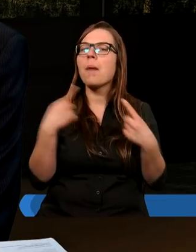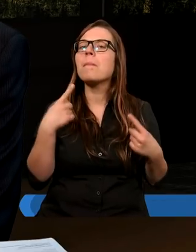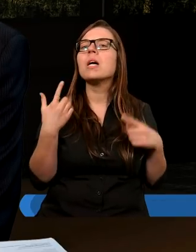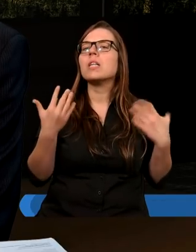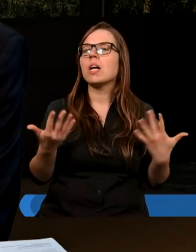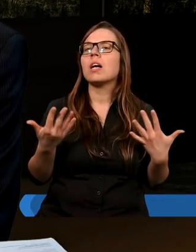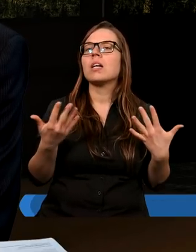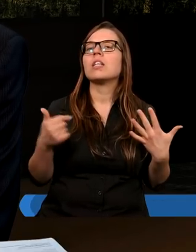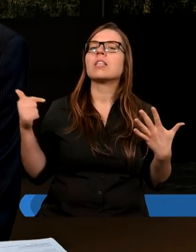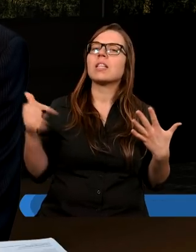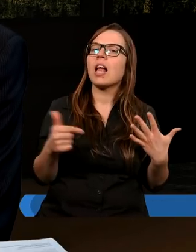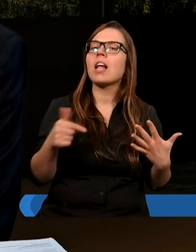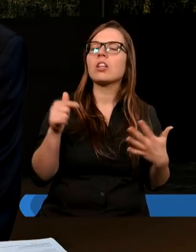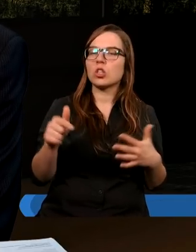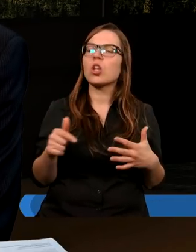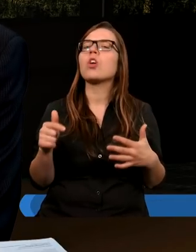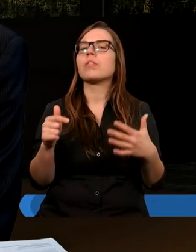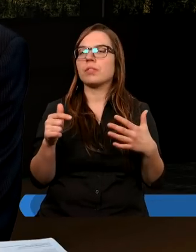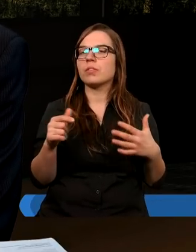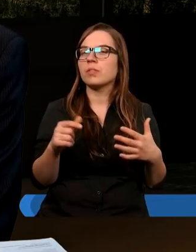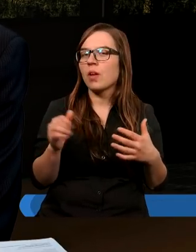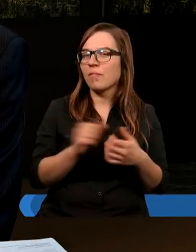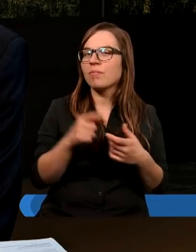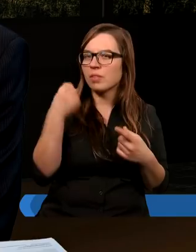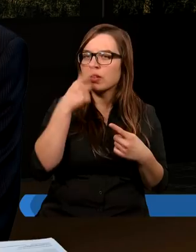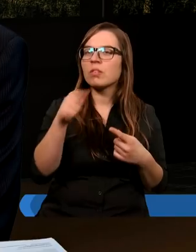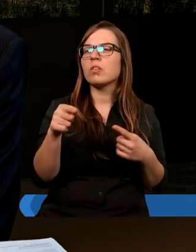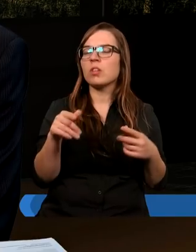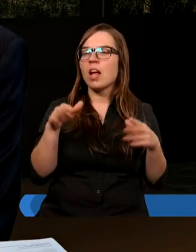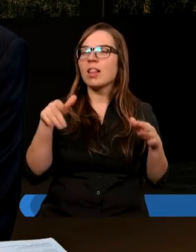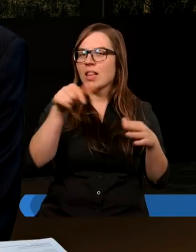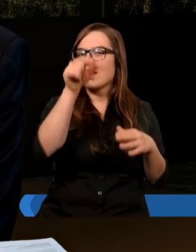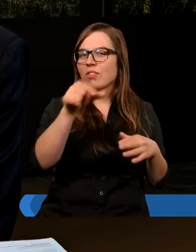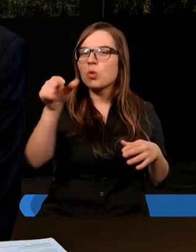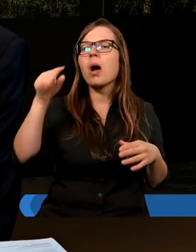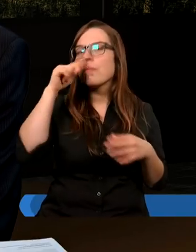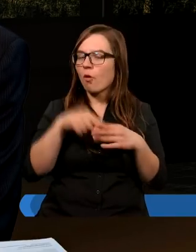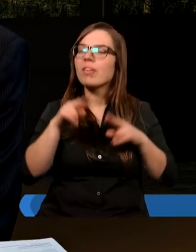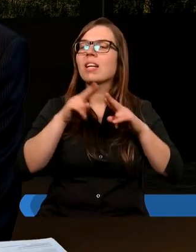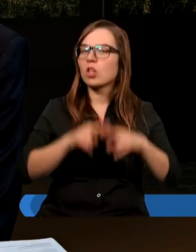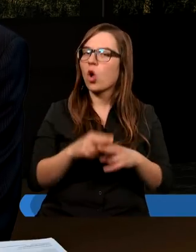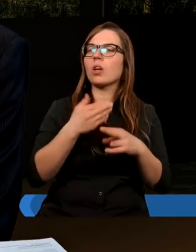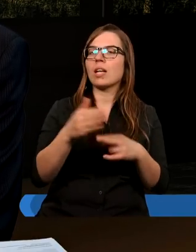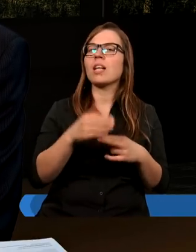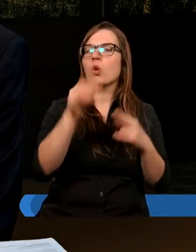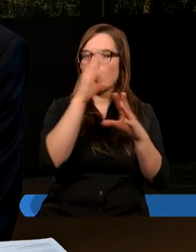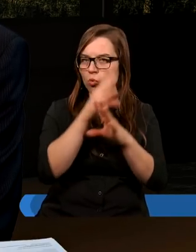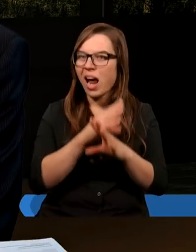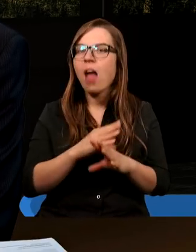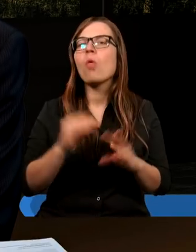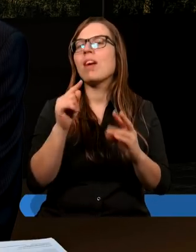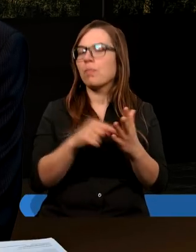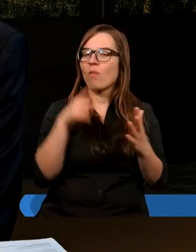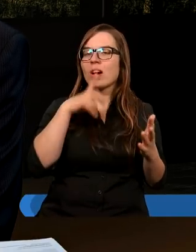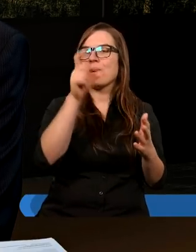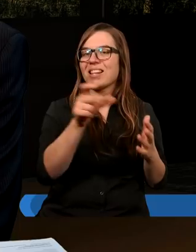należy powalczyć i ten margines indywidualności powinien zostać uszanowany,